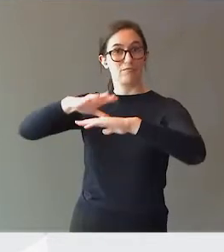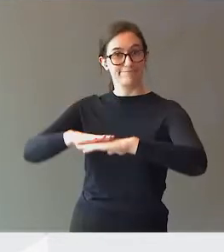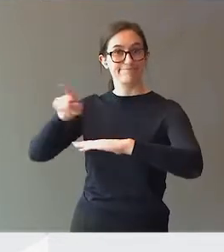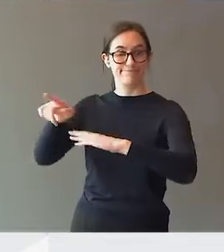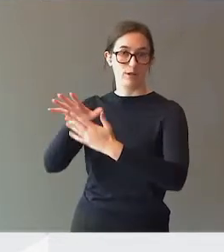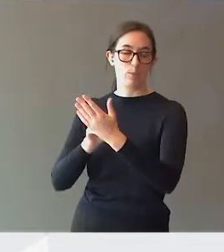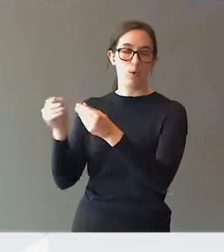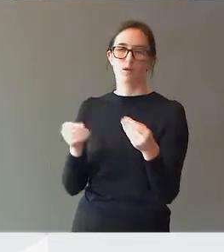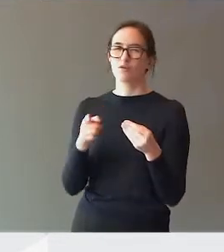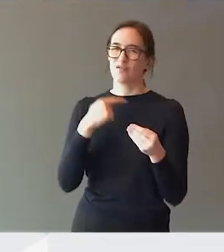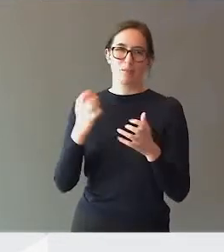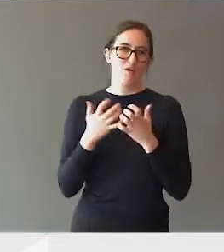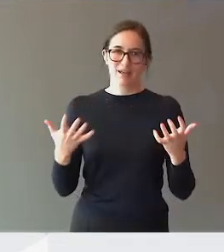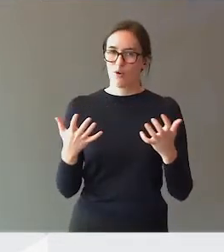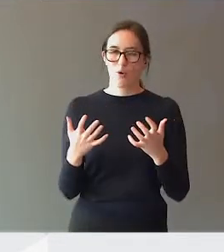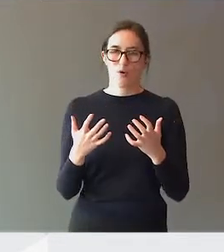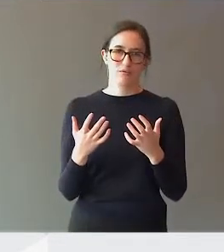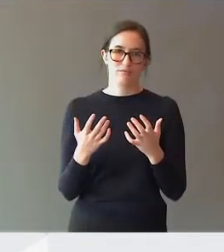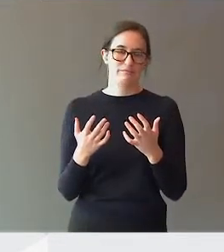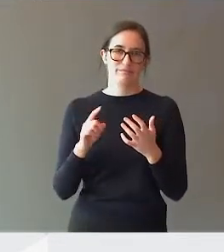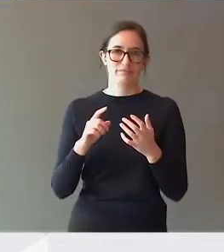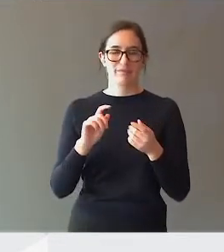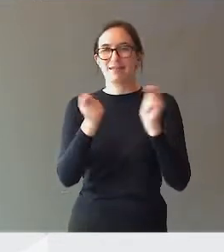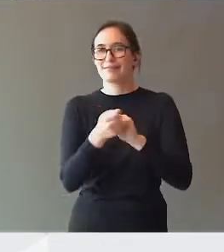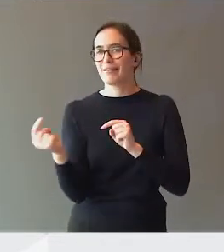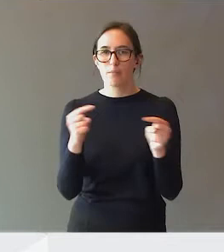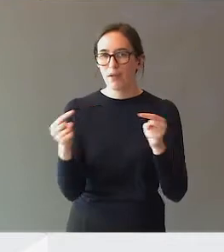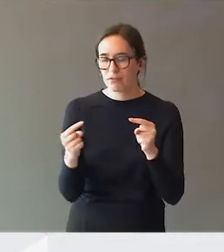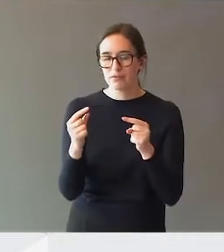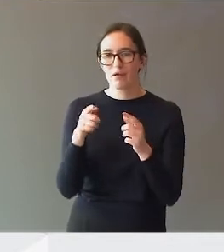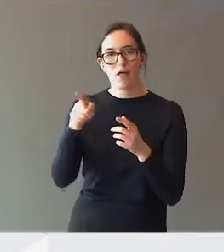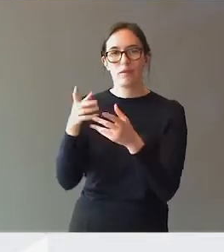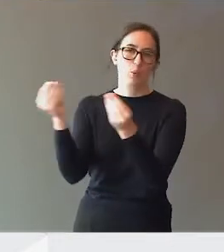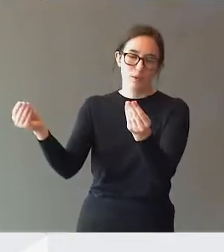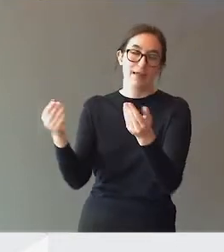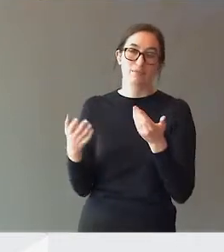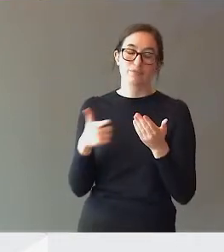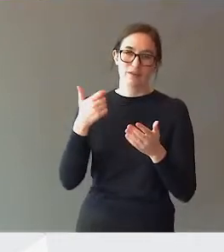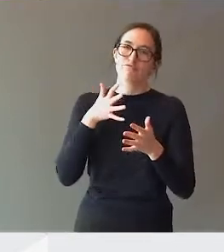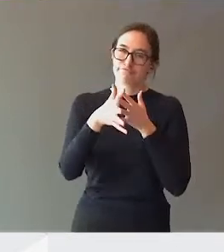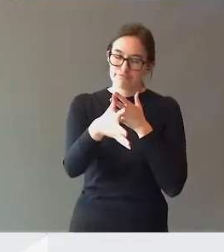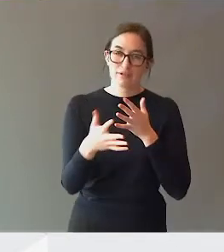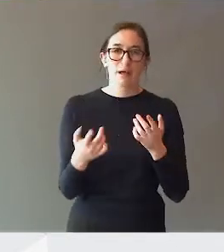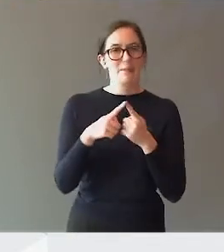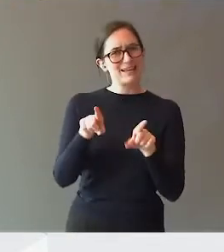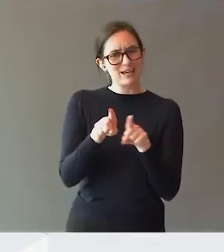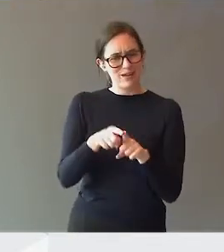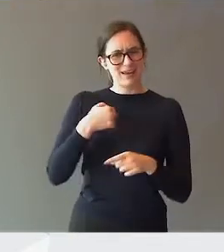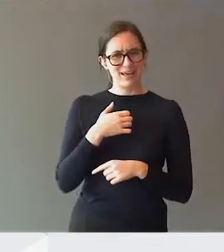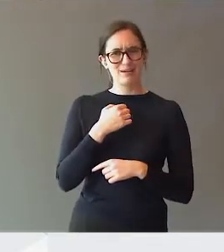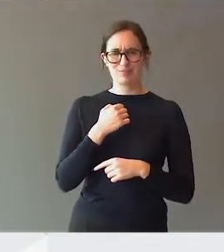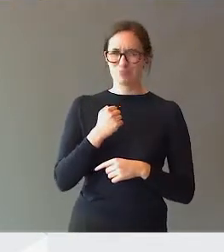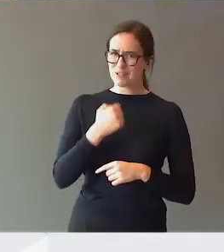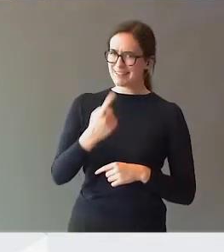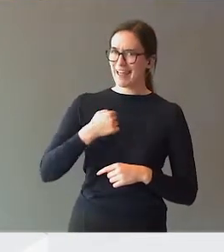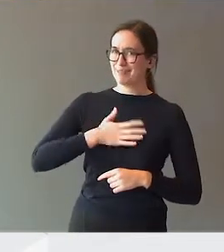Så det behøver ikke å legge bond på oss på noe som helst. Vis at han dessverre ikke er her. Jeg må likevel si at jeg hadde gledt meg til å møte ham, for nå synes jeg på en